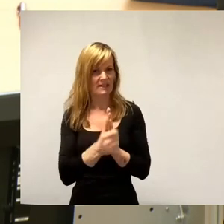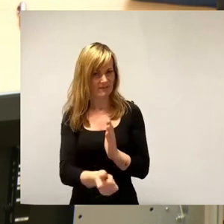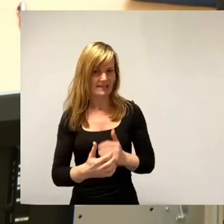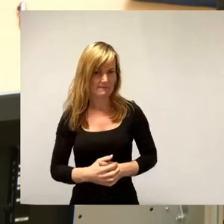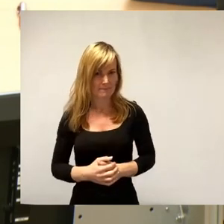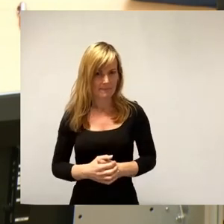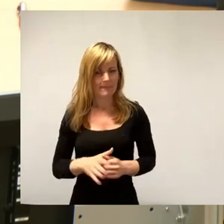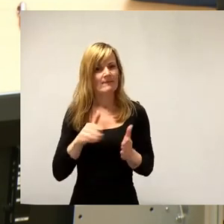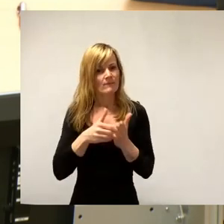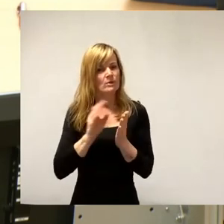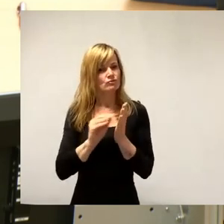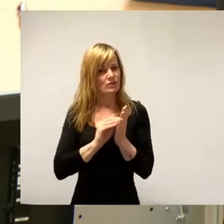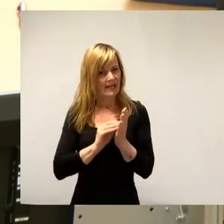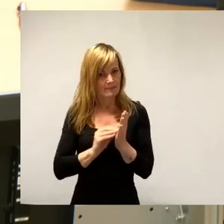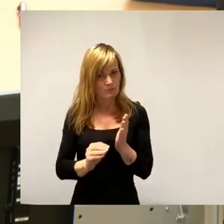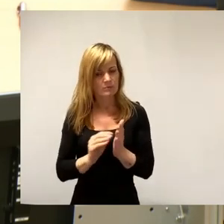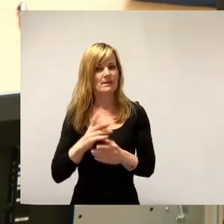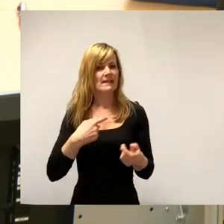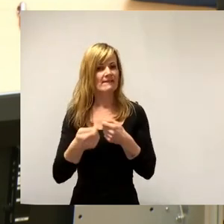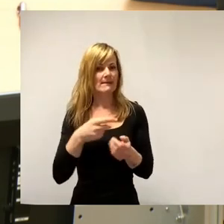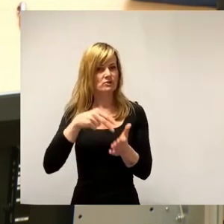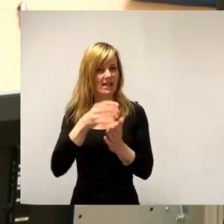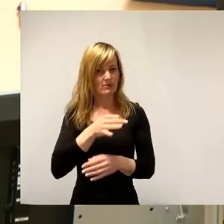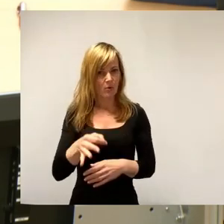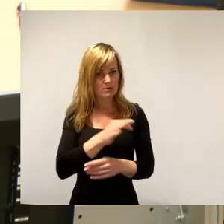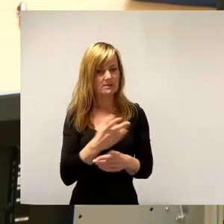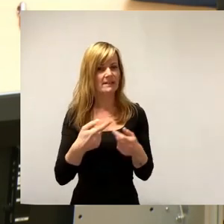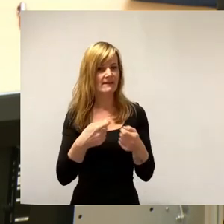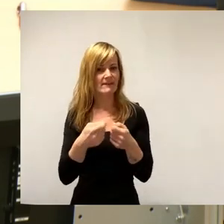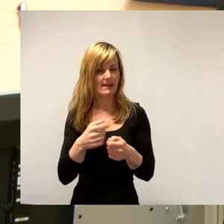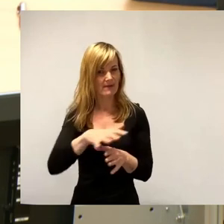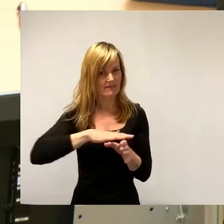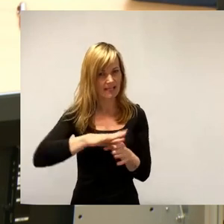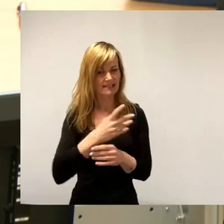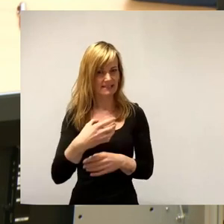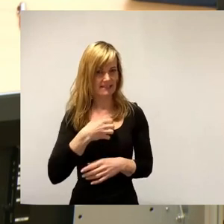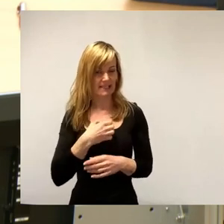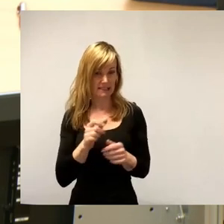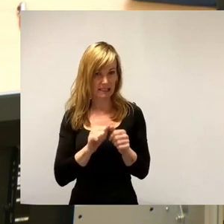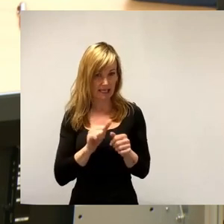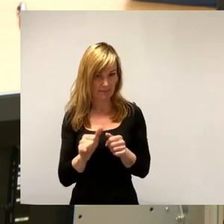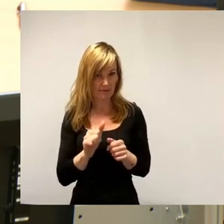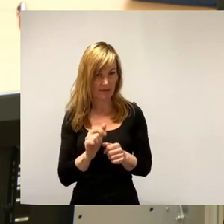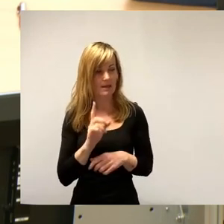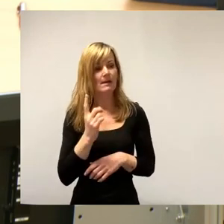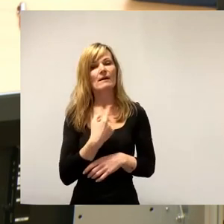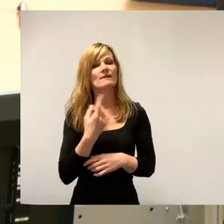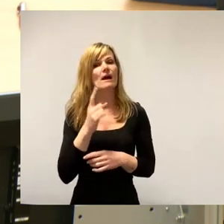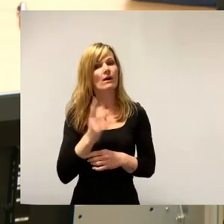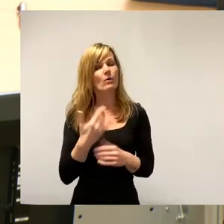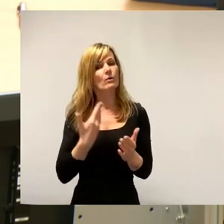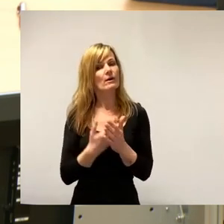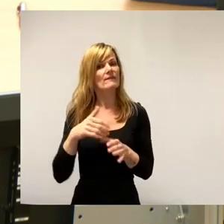Fortschreibung, Gewerbestandorte richtig, Gewerbeflächen sind in Dresden knapp, aber wir sind auch inzwischen an entwickelbaren Flächen knapp.